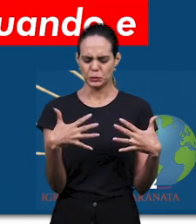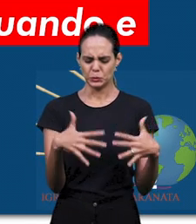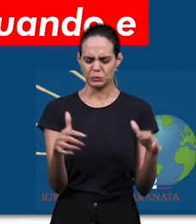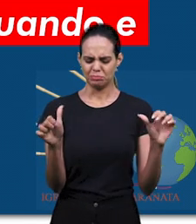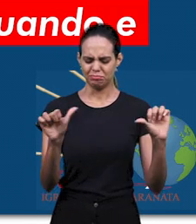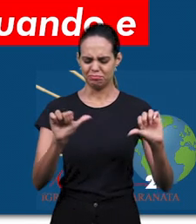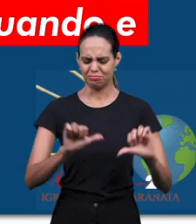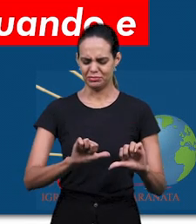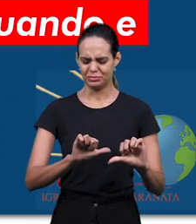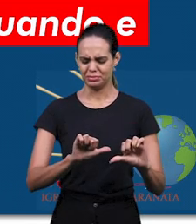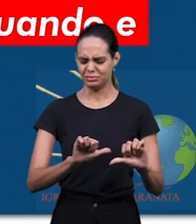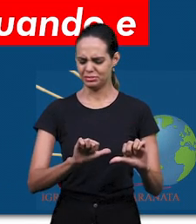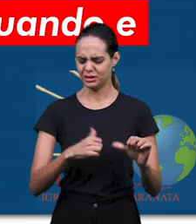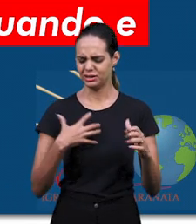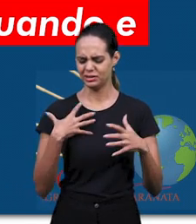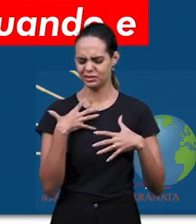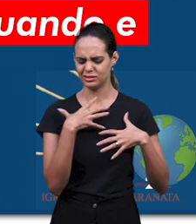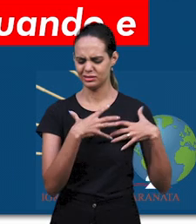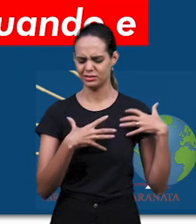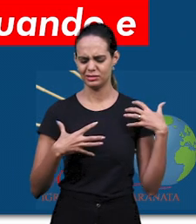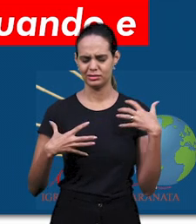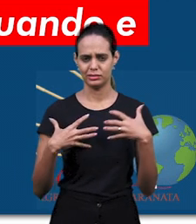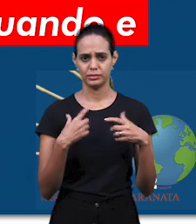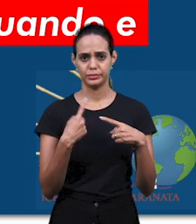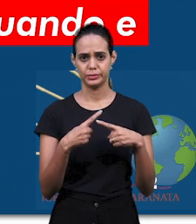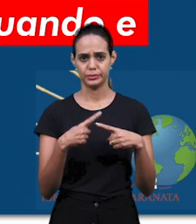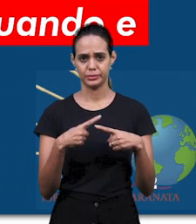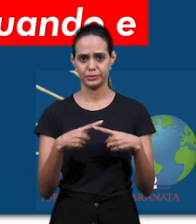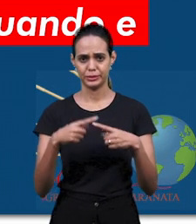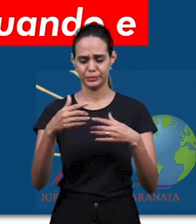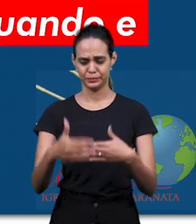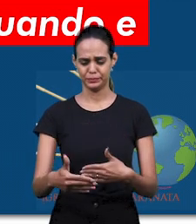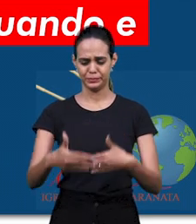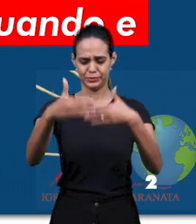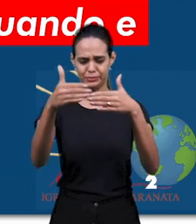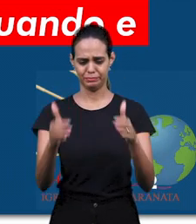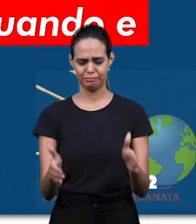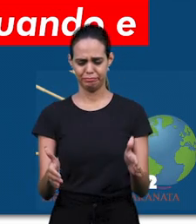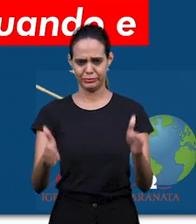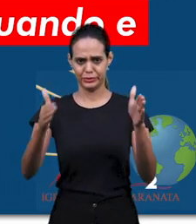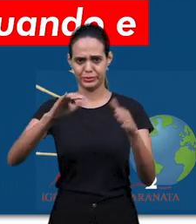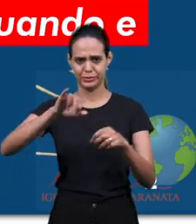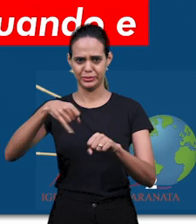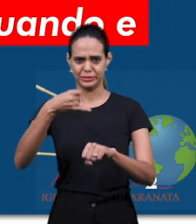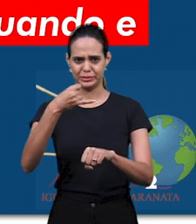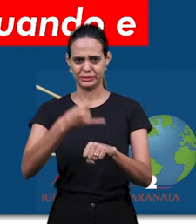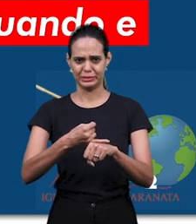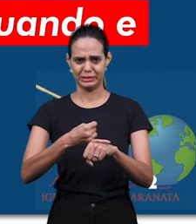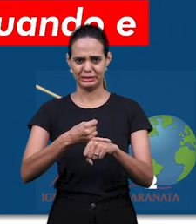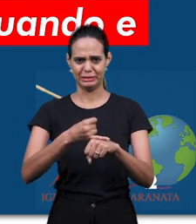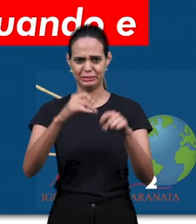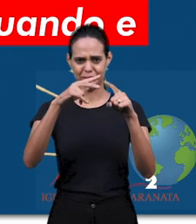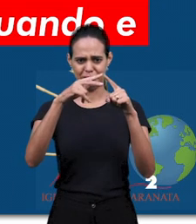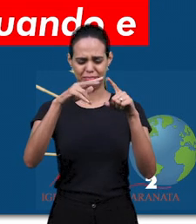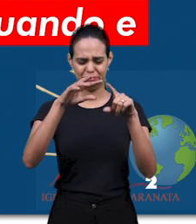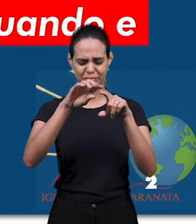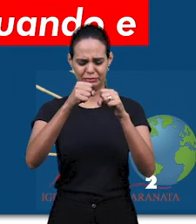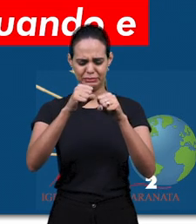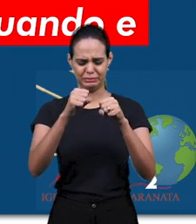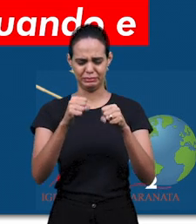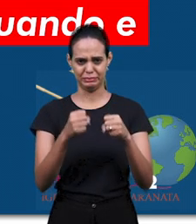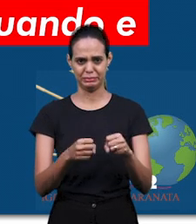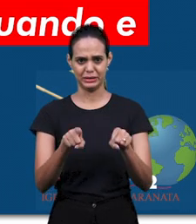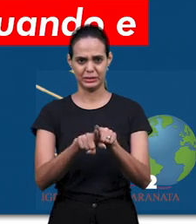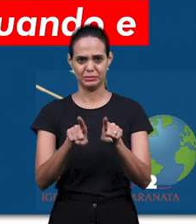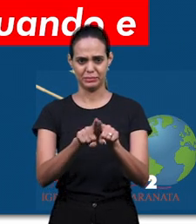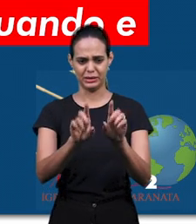находятся там в стороне своей, в великом бедствии и уничижении. И стена Иерусалима разрушена,